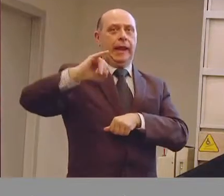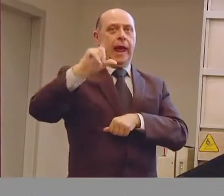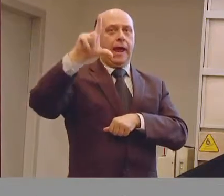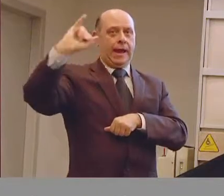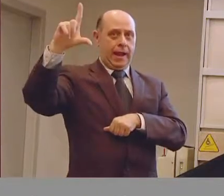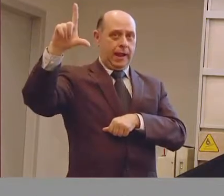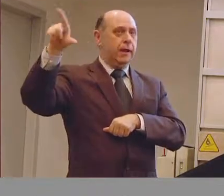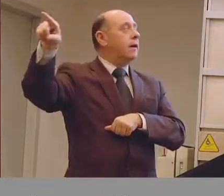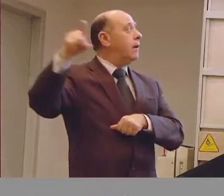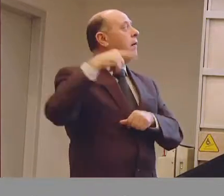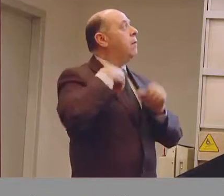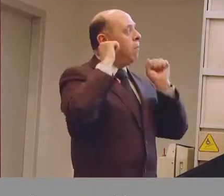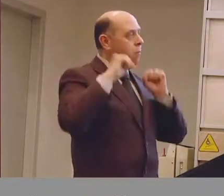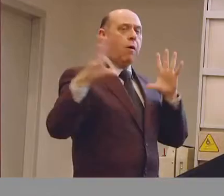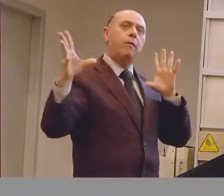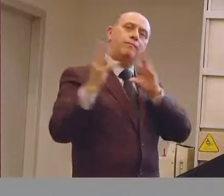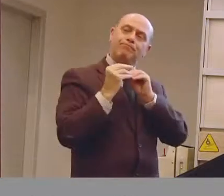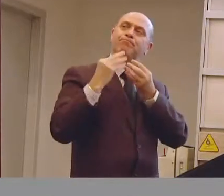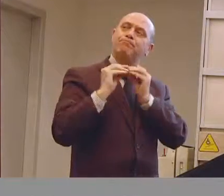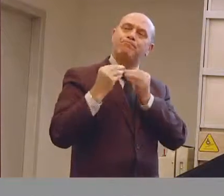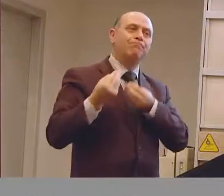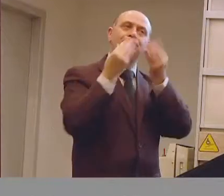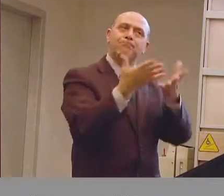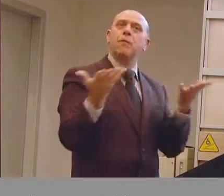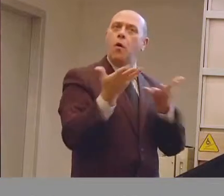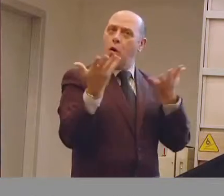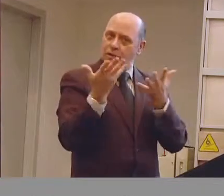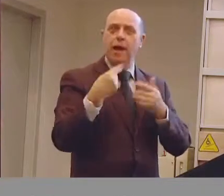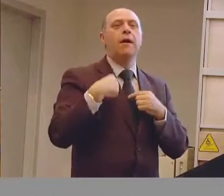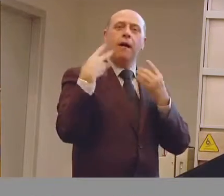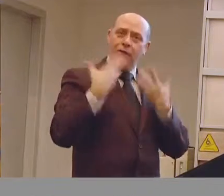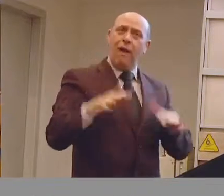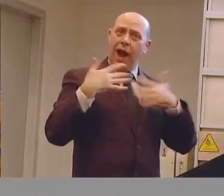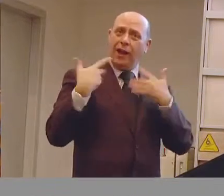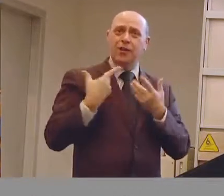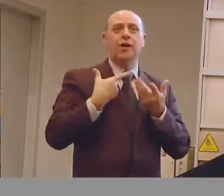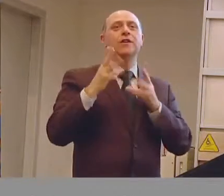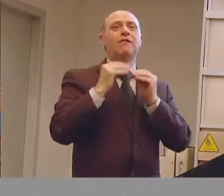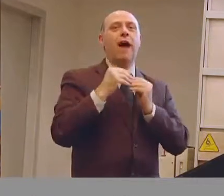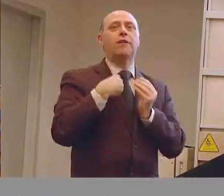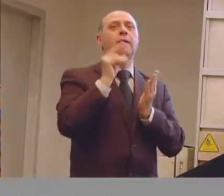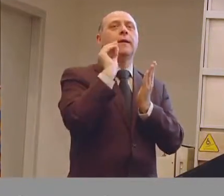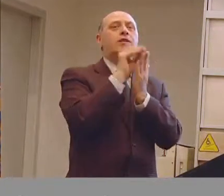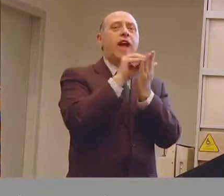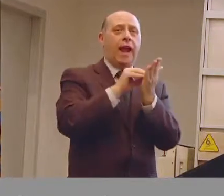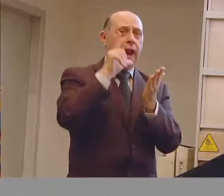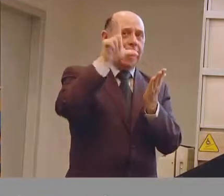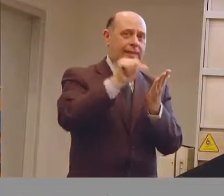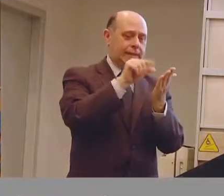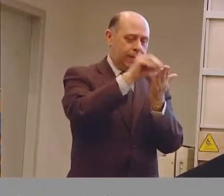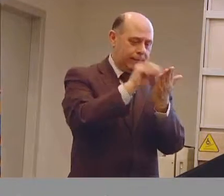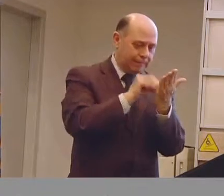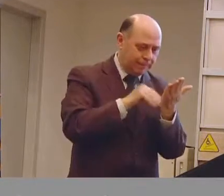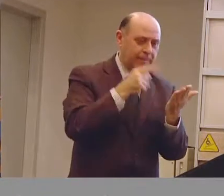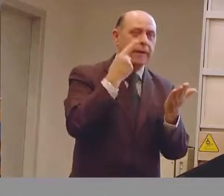su questi progetti di domotizzazione dell'ambiente domestico. Abbiamo elaborato una cosiddetta checklist domotica che secondo noi dovrebbe essere